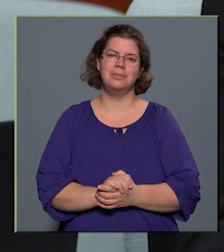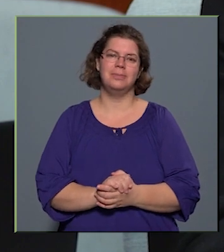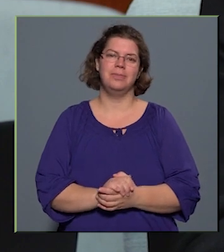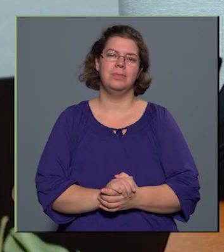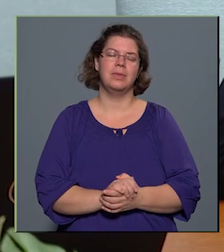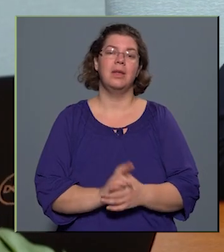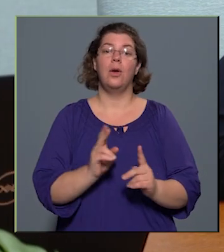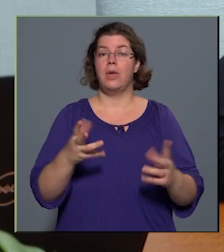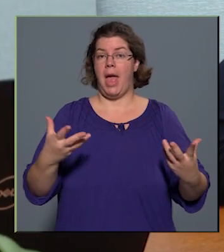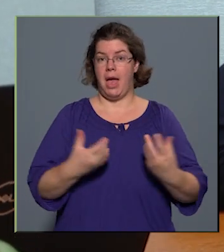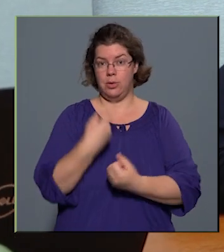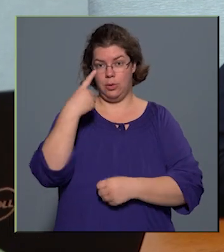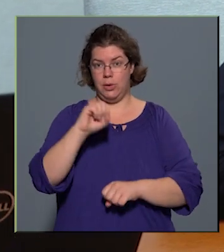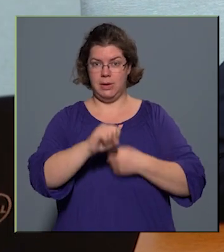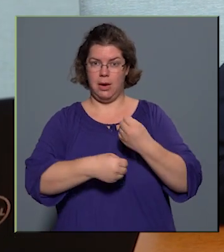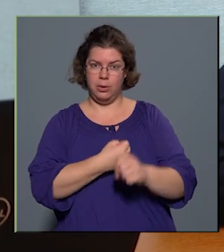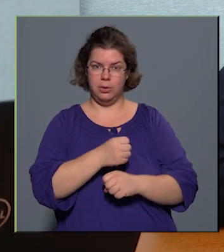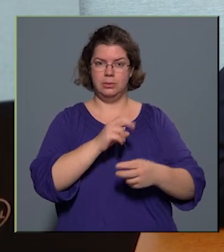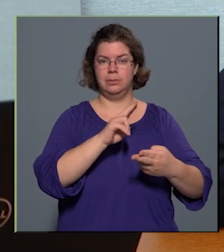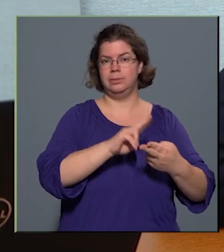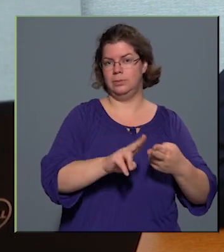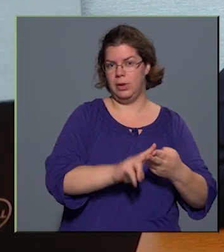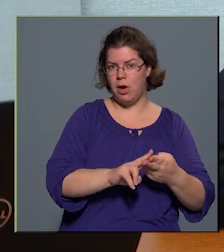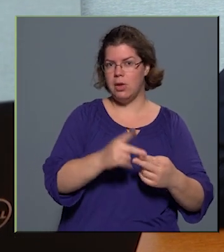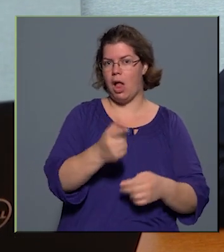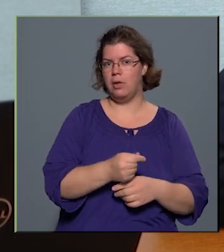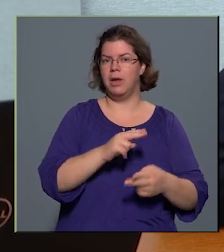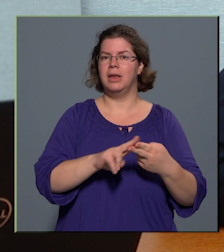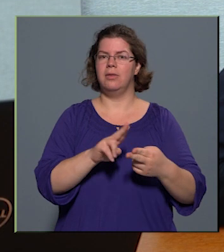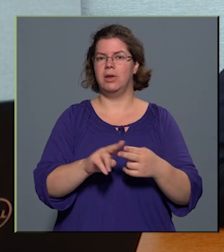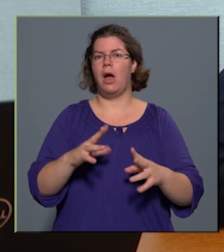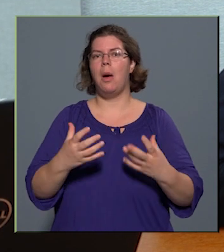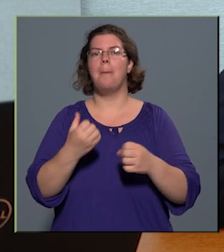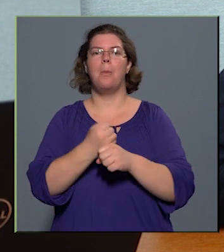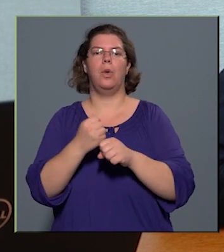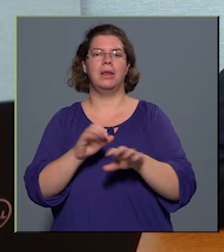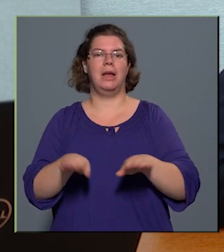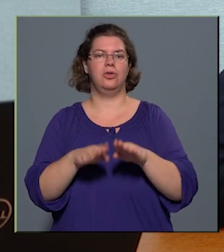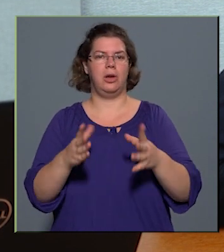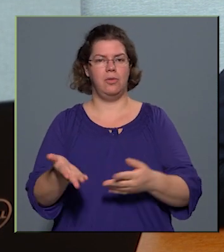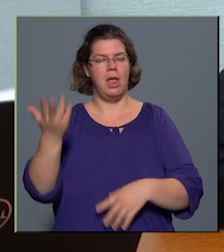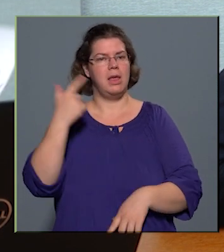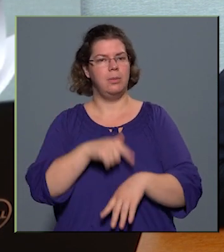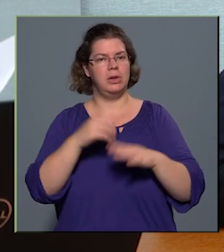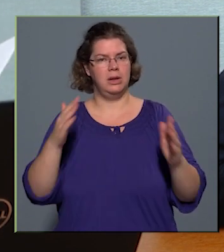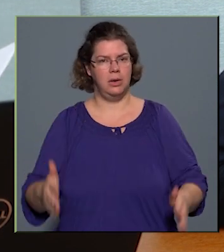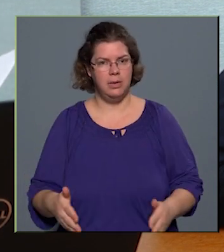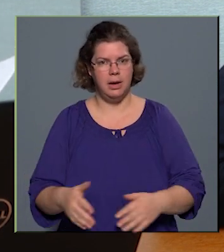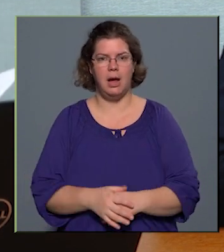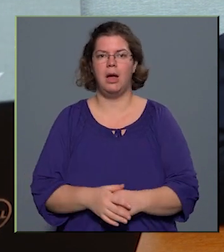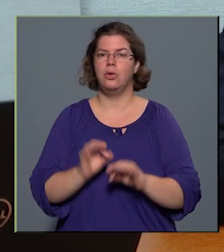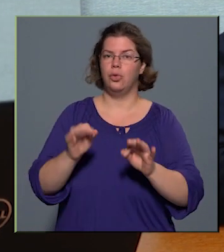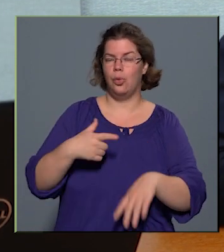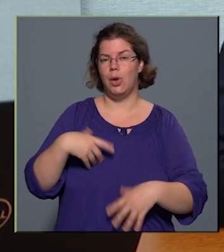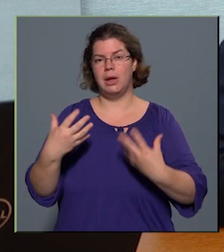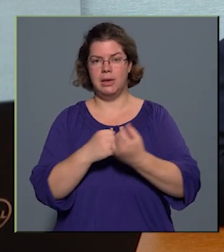hogy együtt tudott-e működni a hivatallal és a hivatal munkatársaival az elmúlt időszakban? Jó volt-e ez az együttműködés, vagy